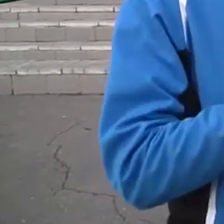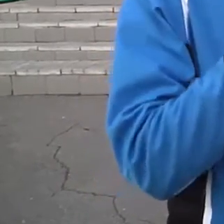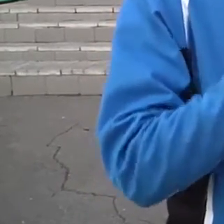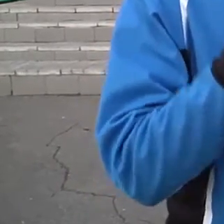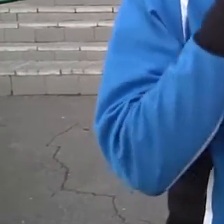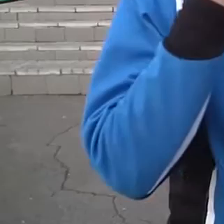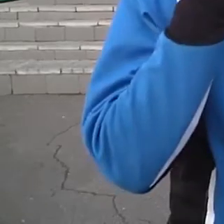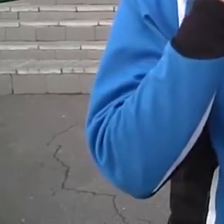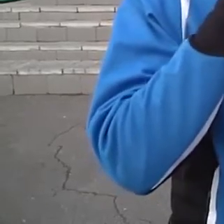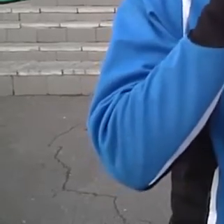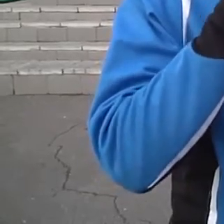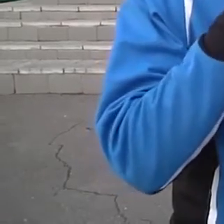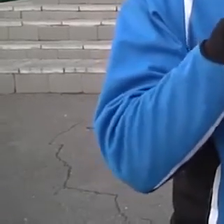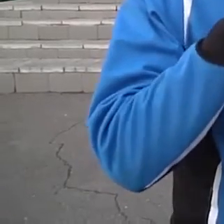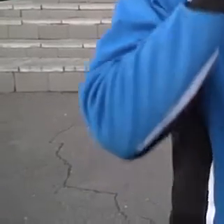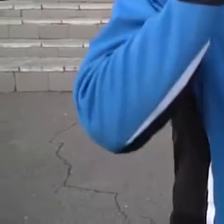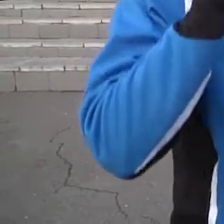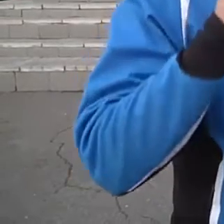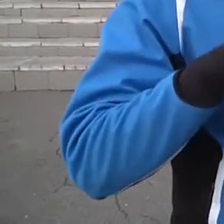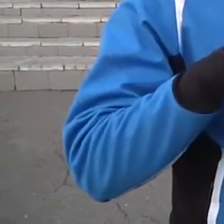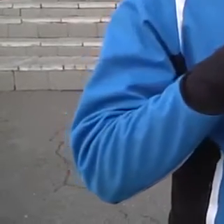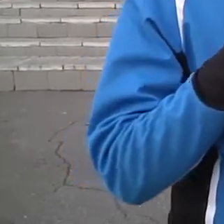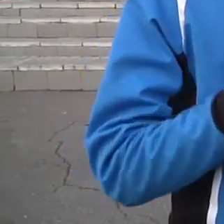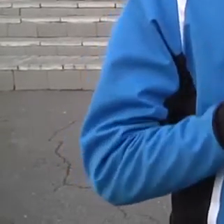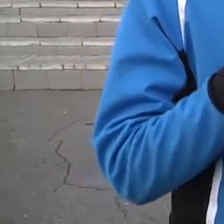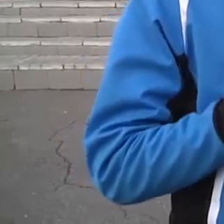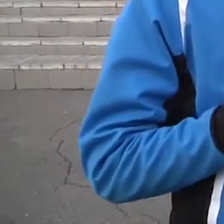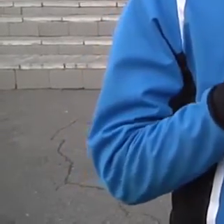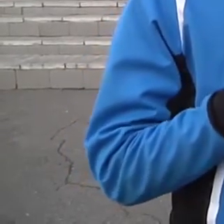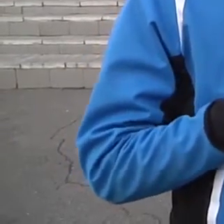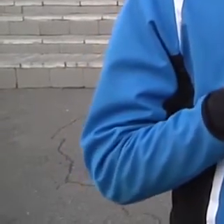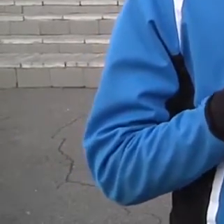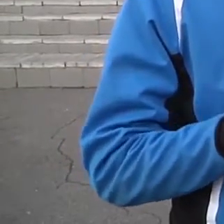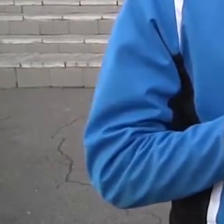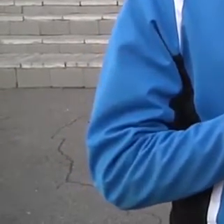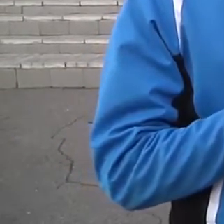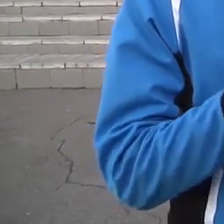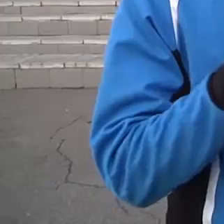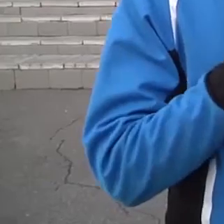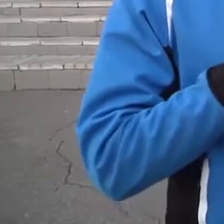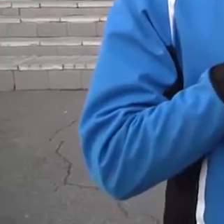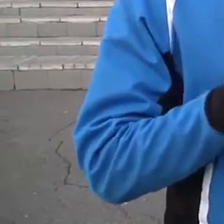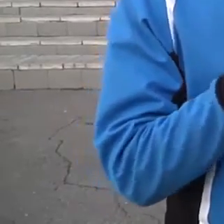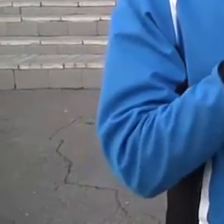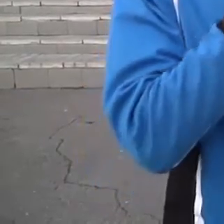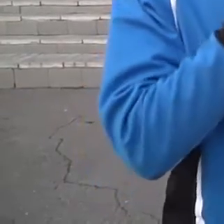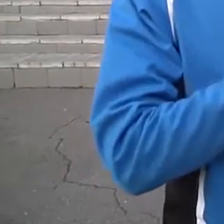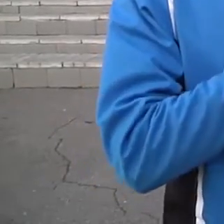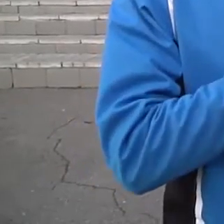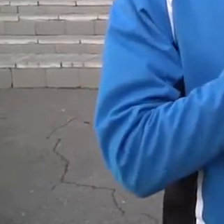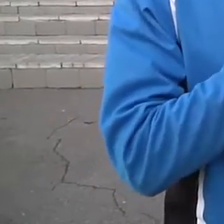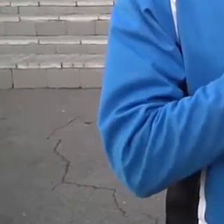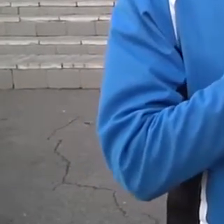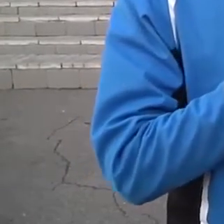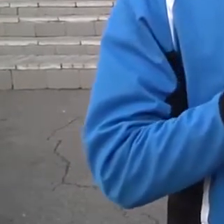Він спробував потім на змаганнях України, часто приймав участь в змаганнях,